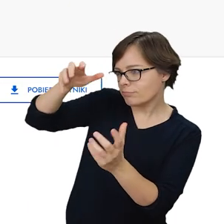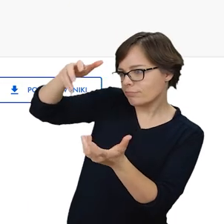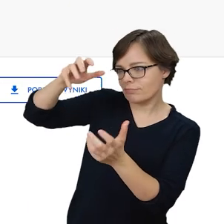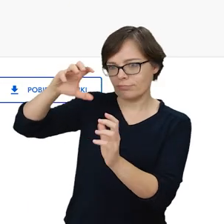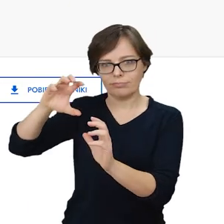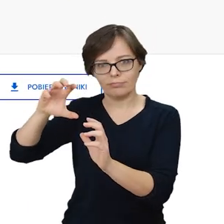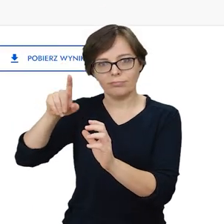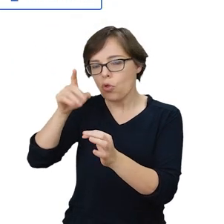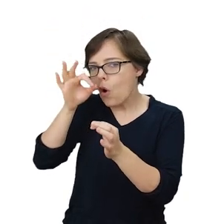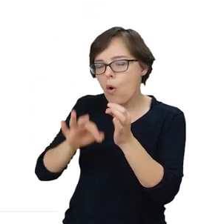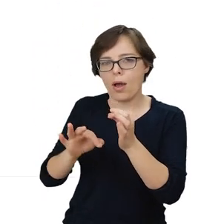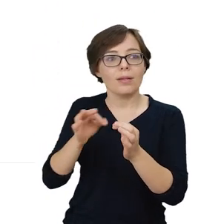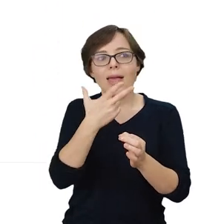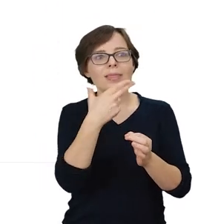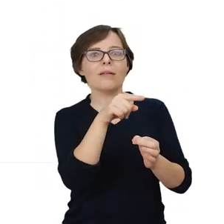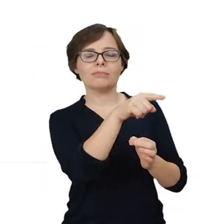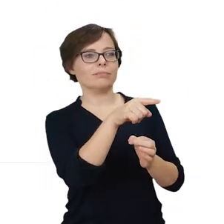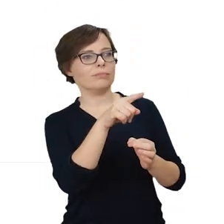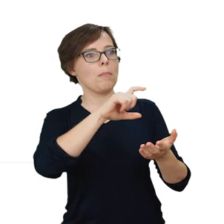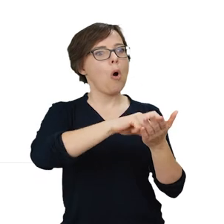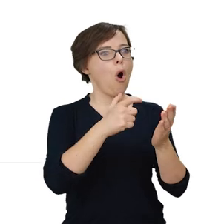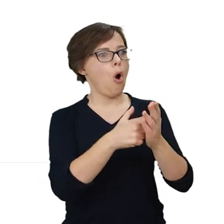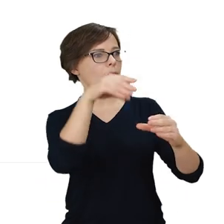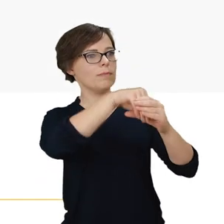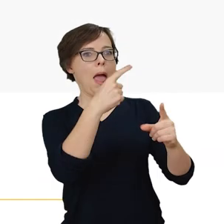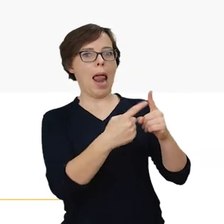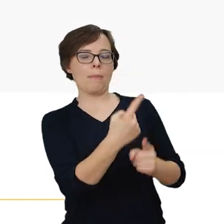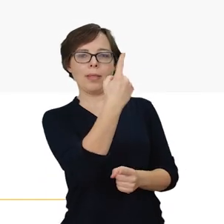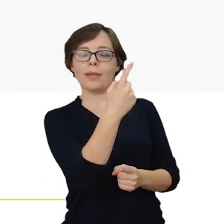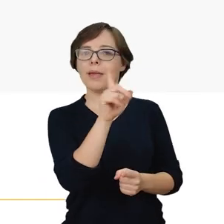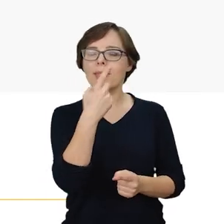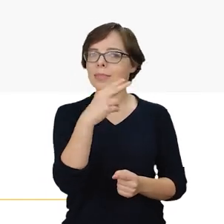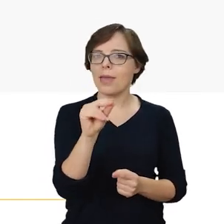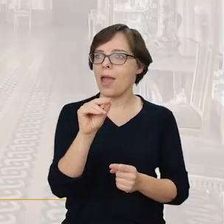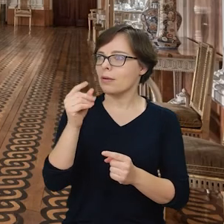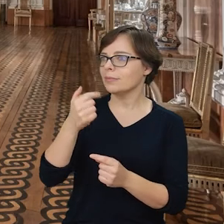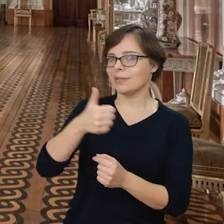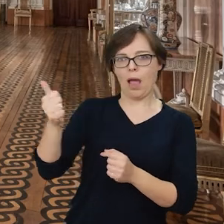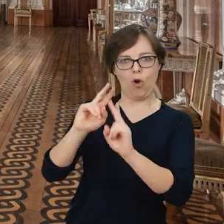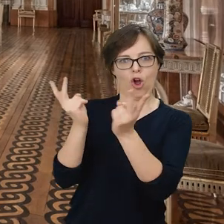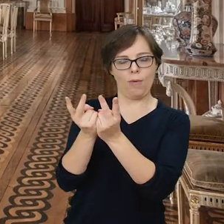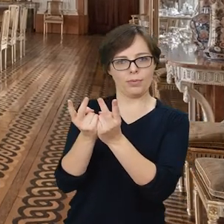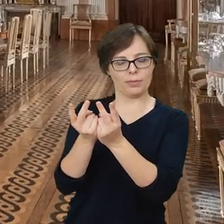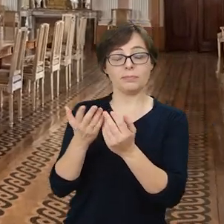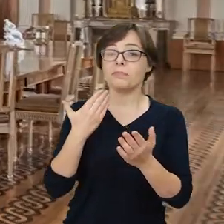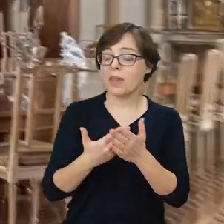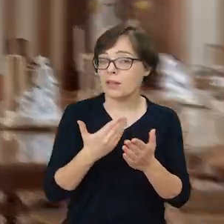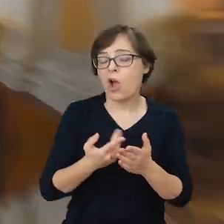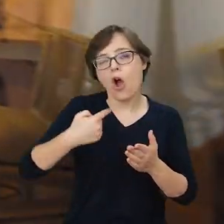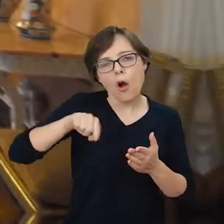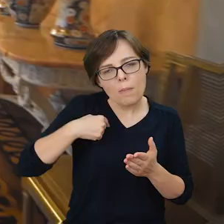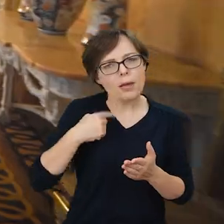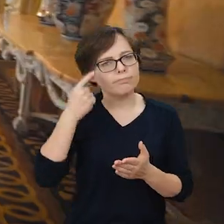prostu z innej perspektywy. Nie jako element wyposażenia, natomiast jako już obiekt, sam o sobie coś mówi. W związku z tym